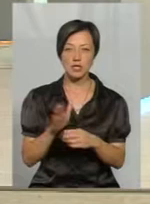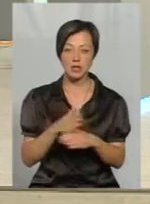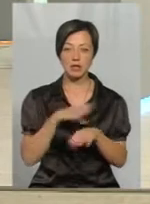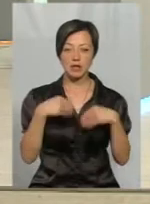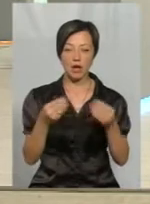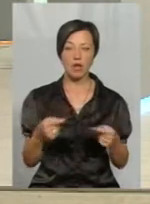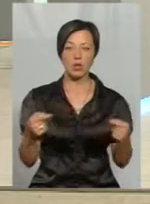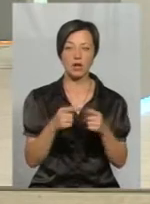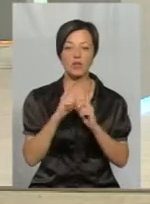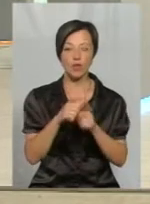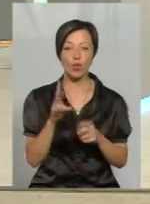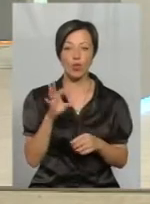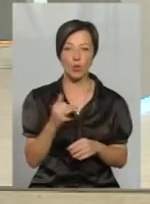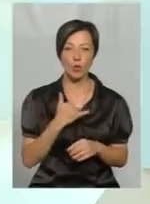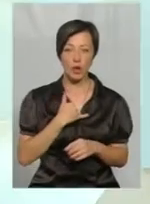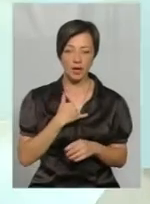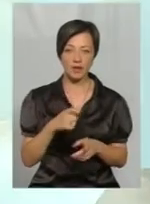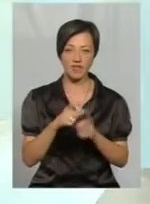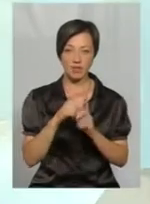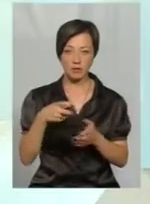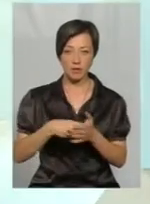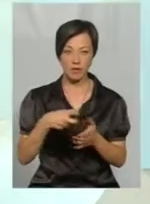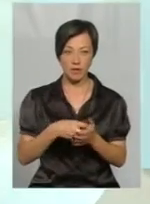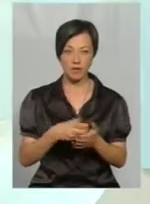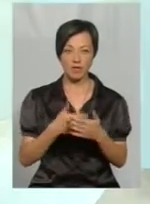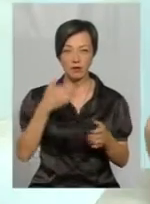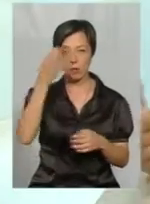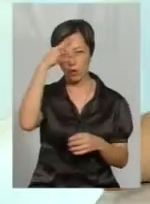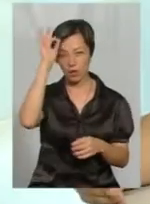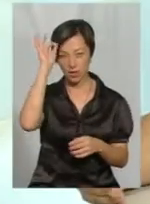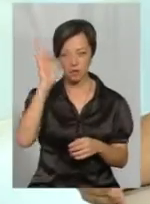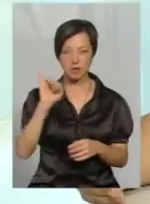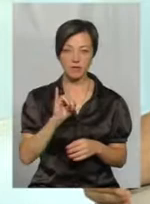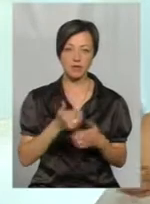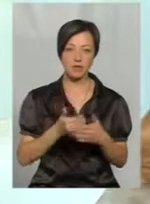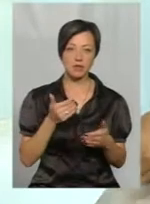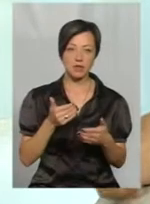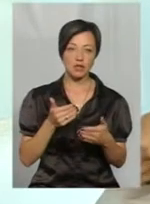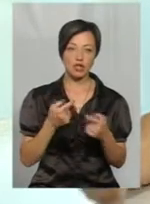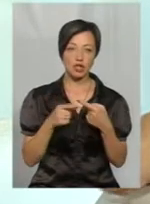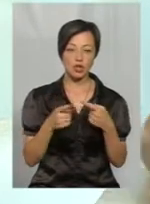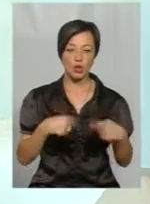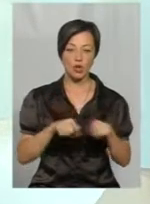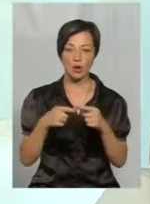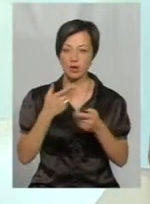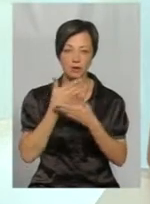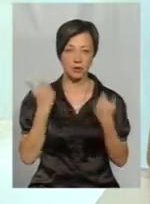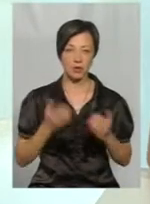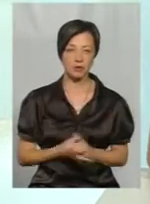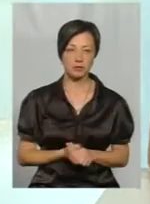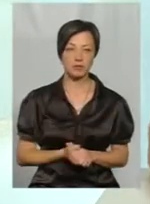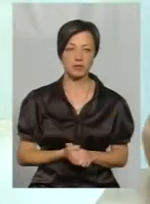конкретну відповідь. Але в мене відповідей від поліції, від інших органів немає.